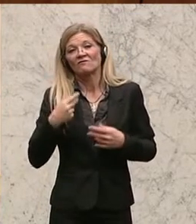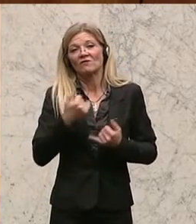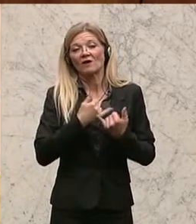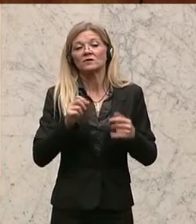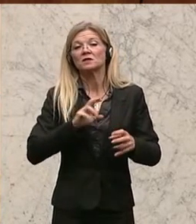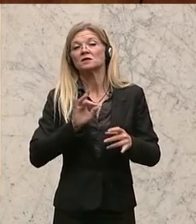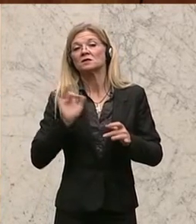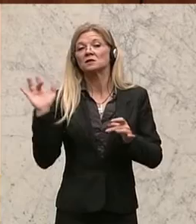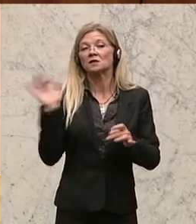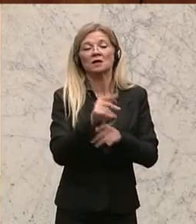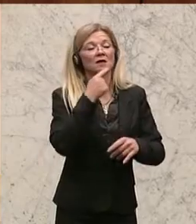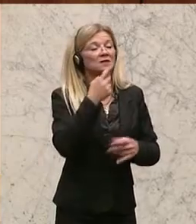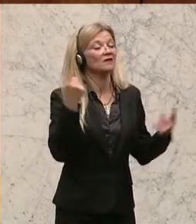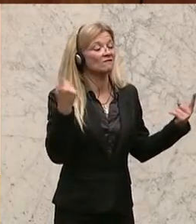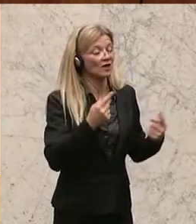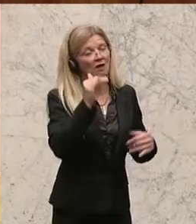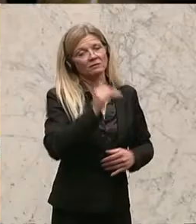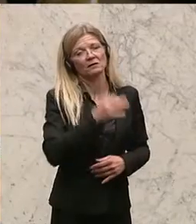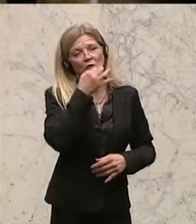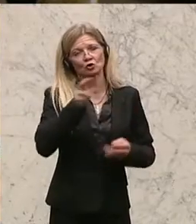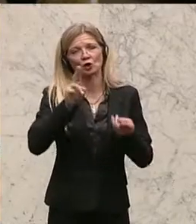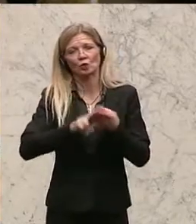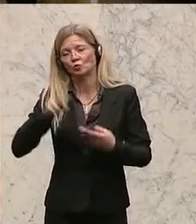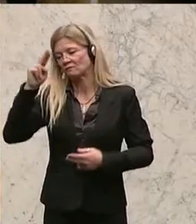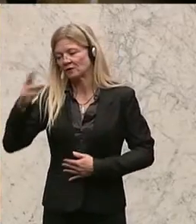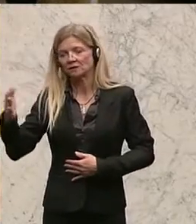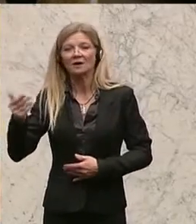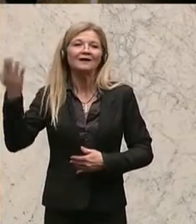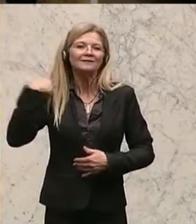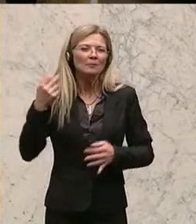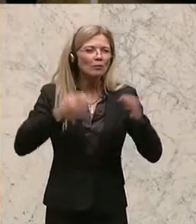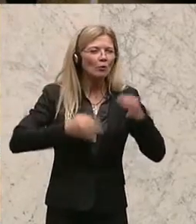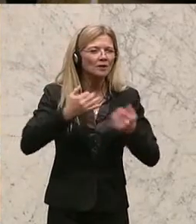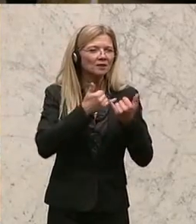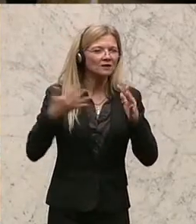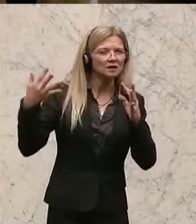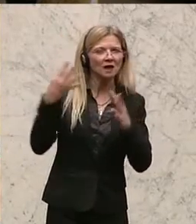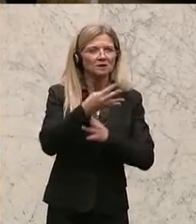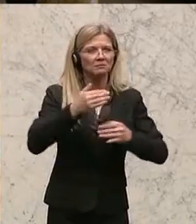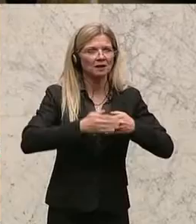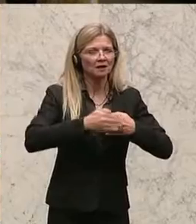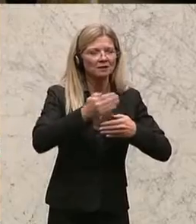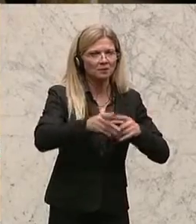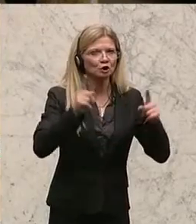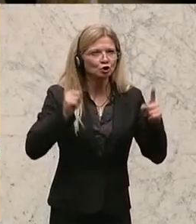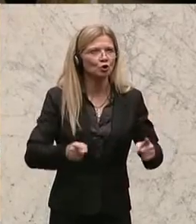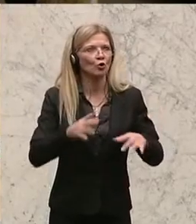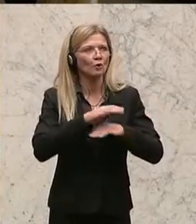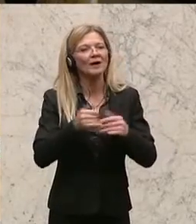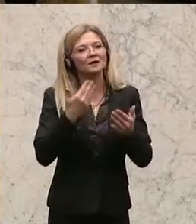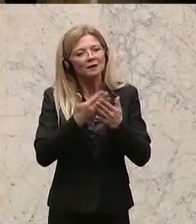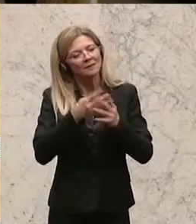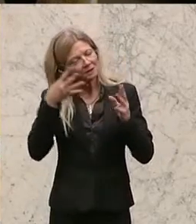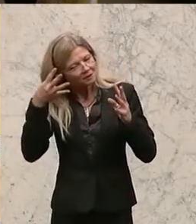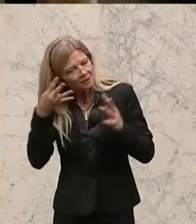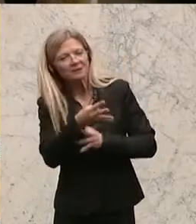und Wien gescheitert. Und der Versuch damals mit einer Transparenzdatenbank ein bisschen Transparenz